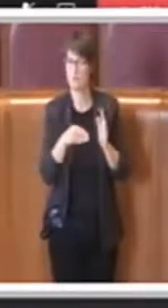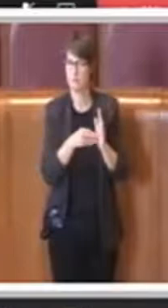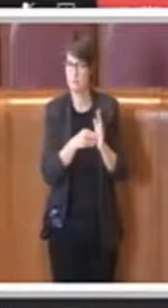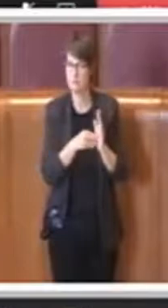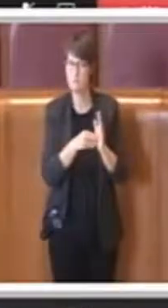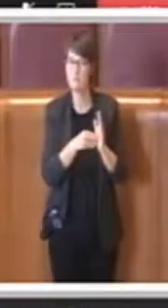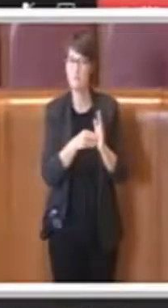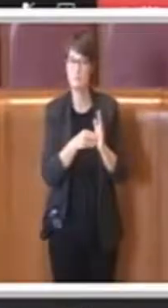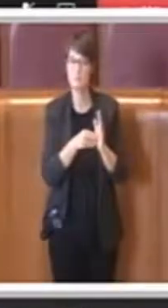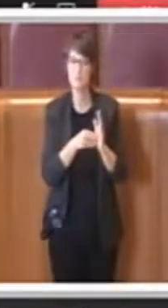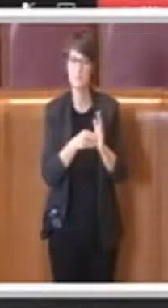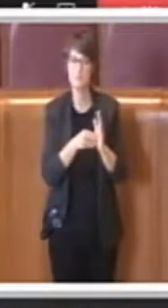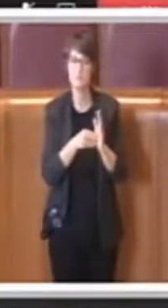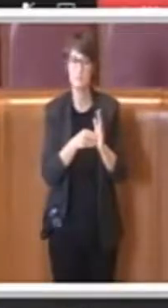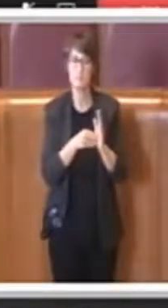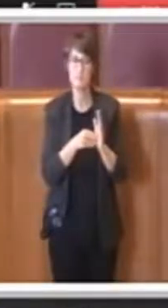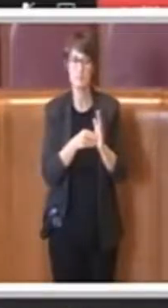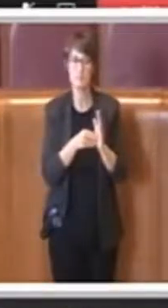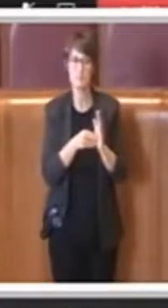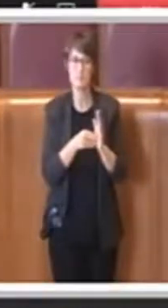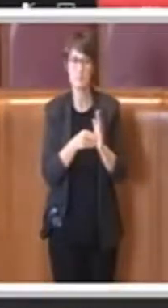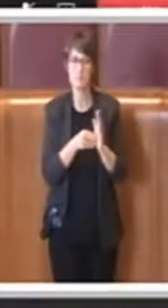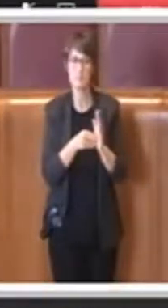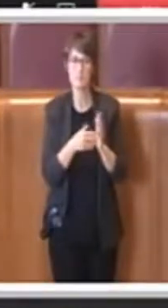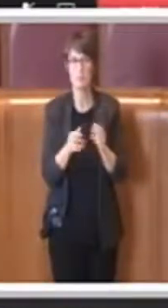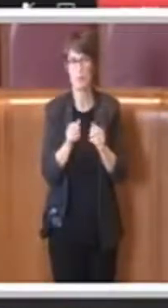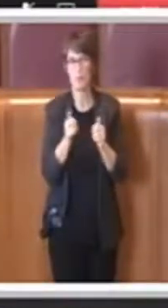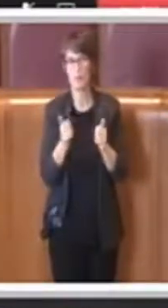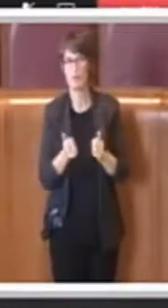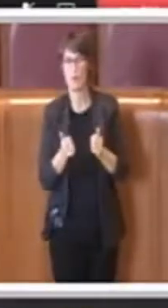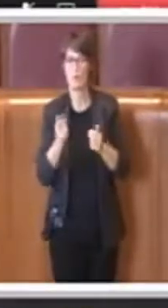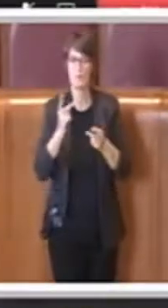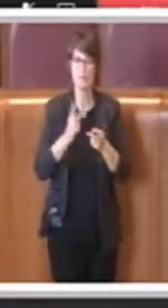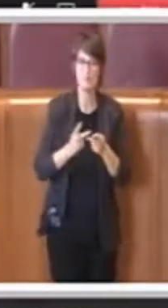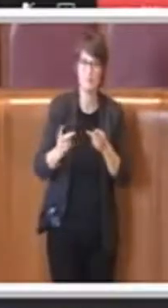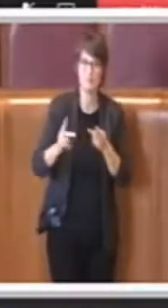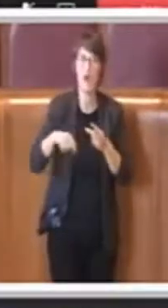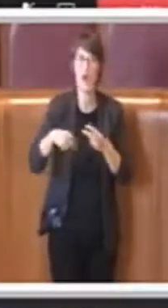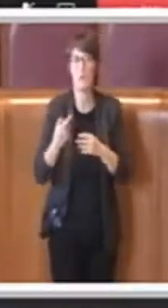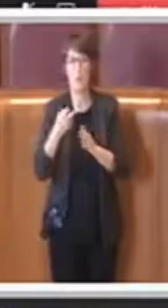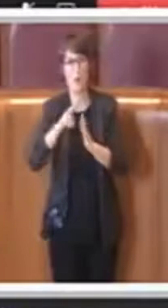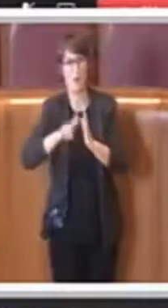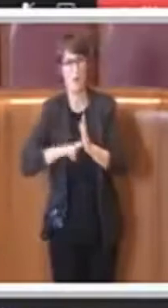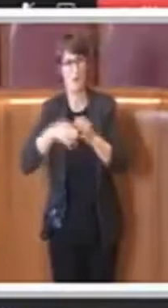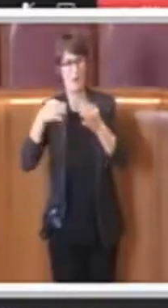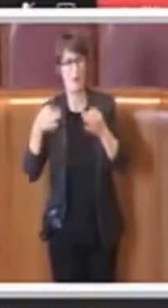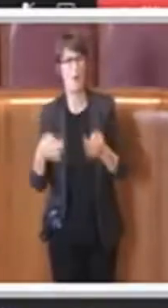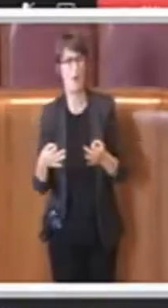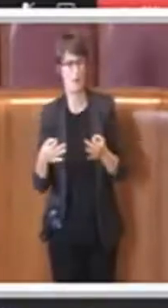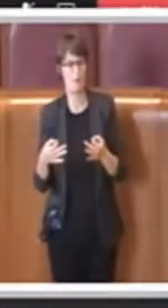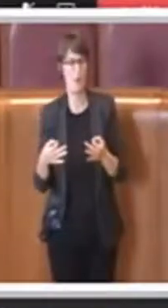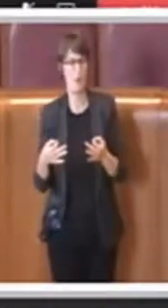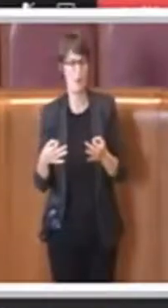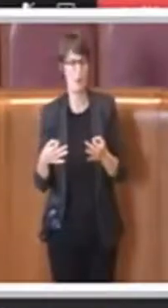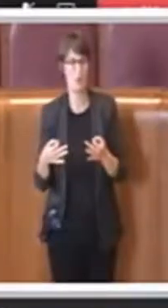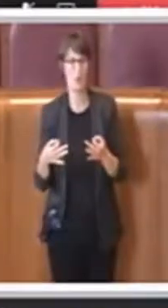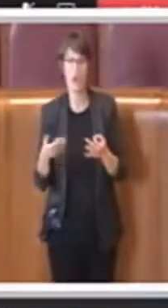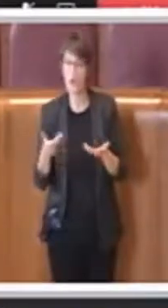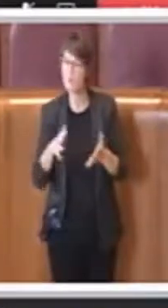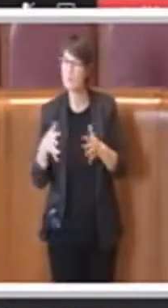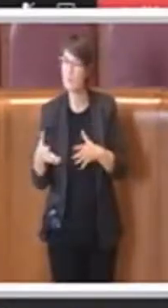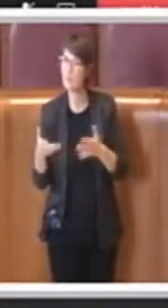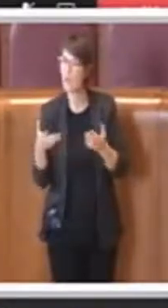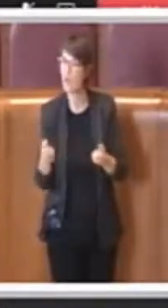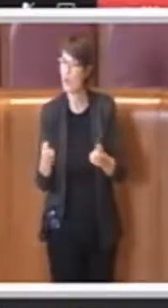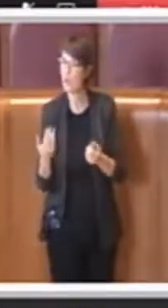abbiamo prima con una sperimentazione e poi con un regolamento attuato per la prima volta,